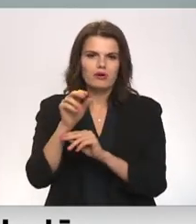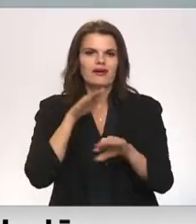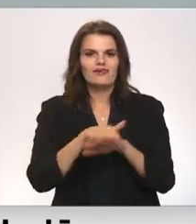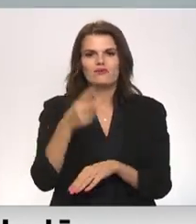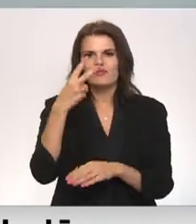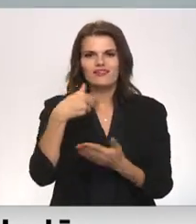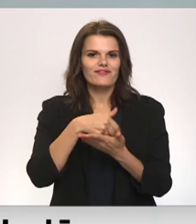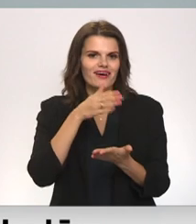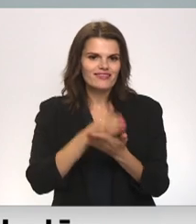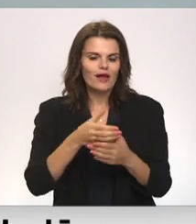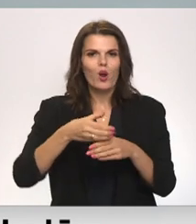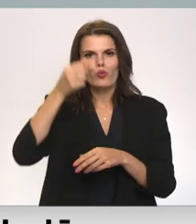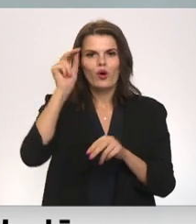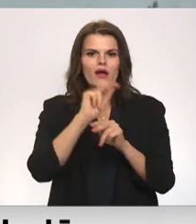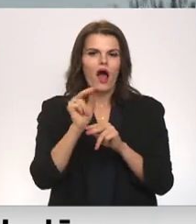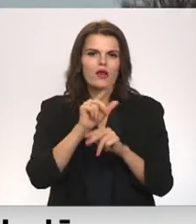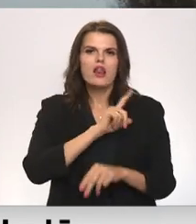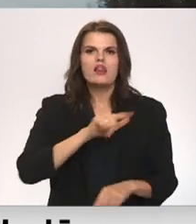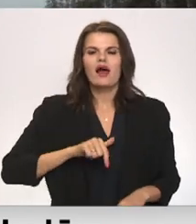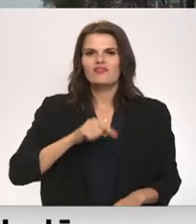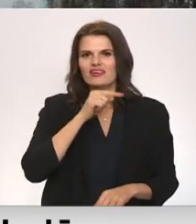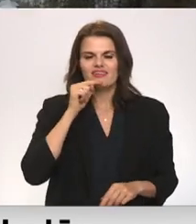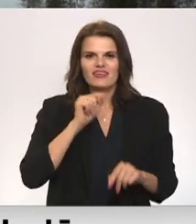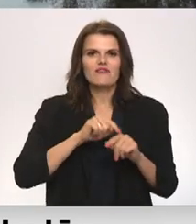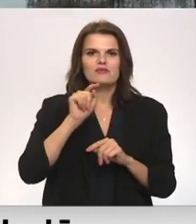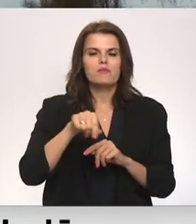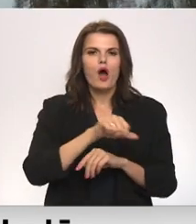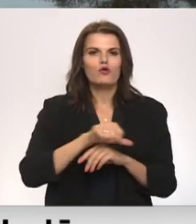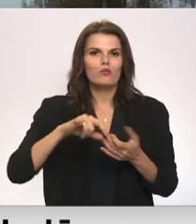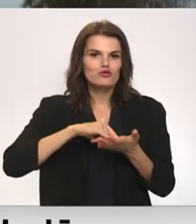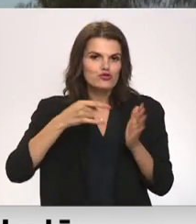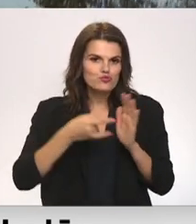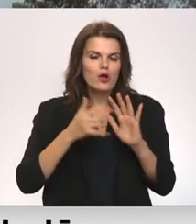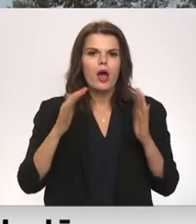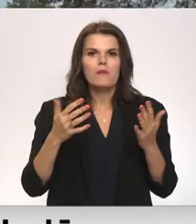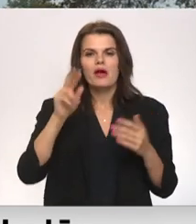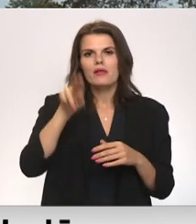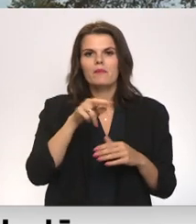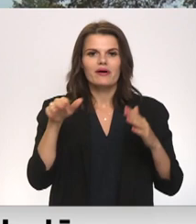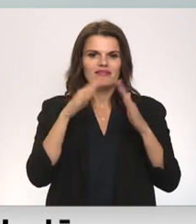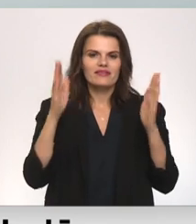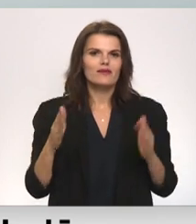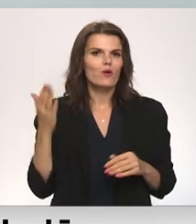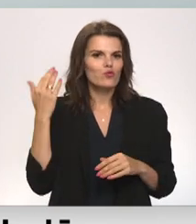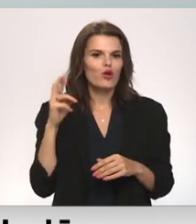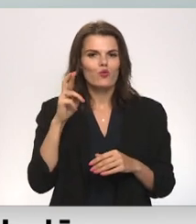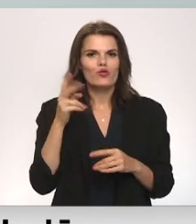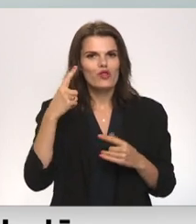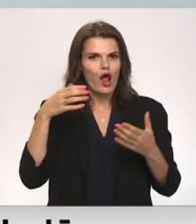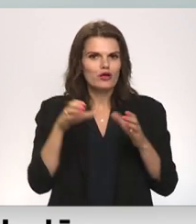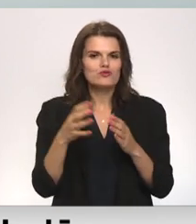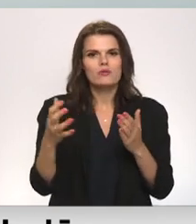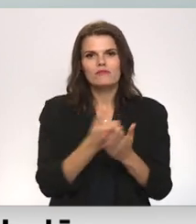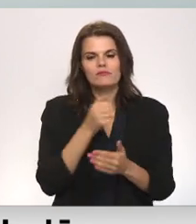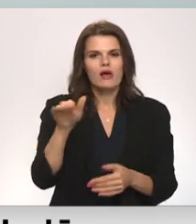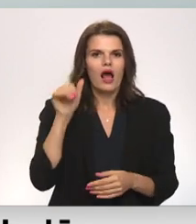divās kārtās. Dornas satjaunotas Latvijas-Krievijas pārrobežas projektā, bet baznīca sēkai toreizējā rundās domi ņēmusi